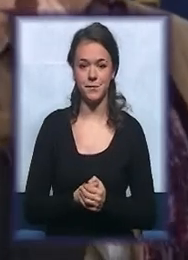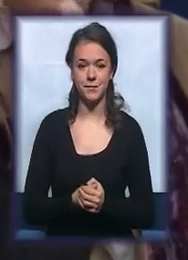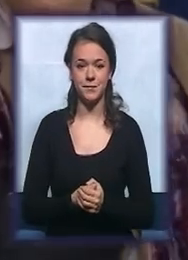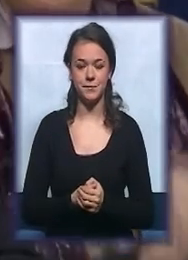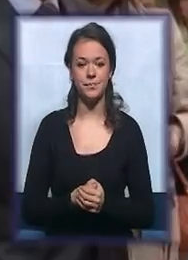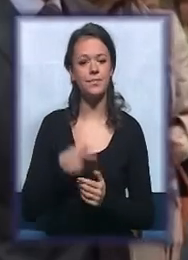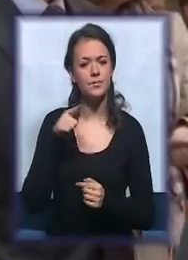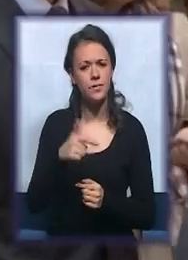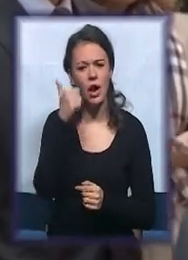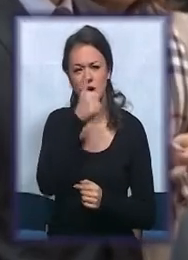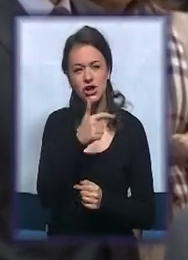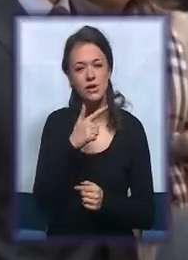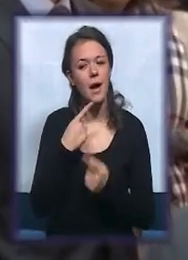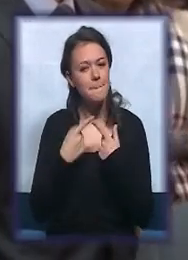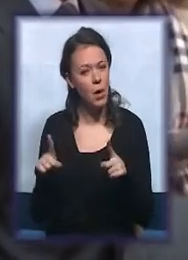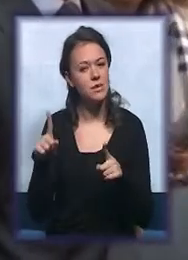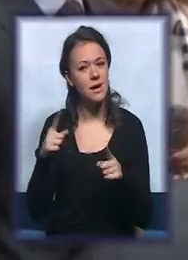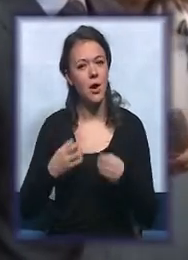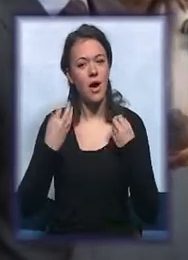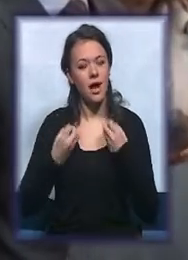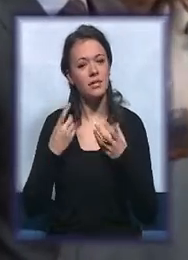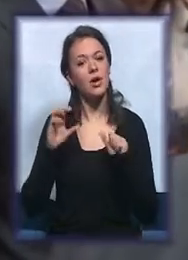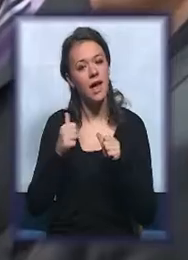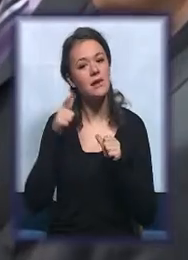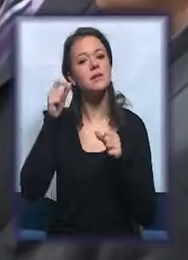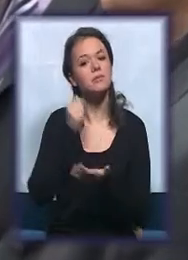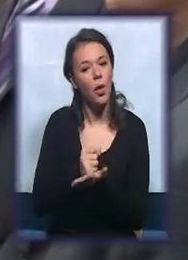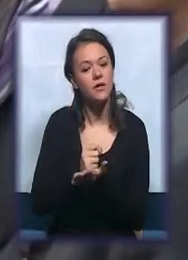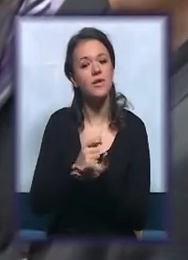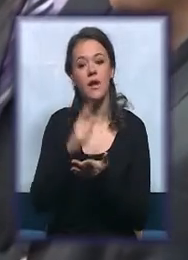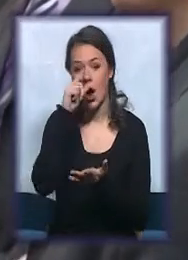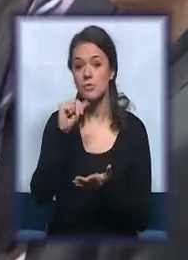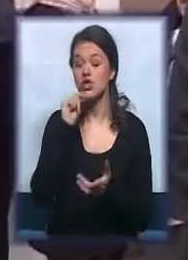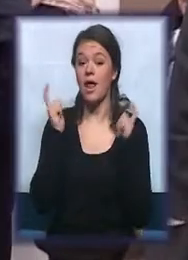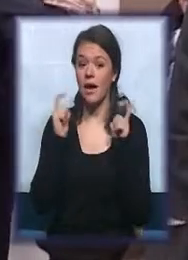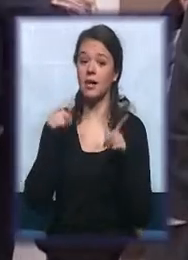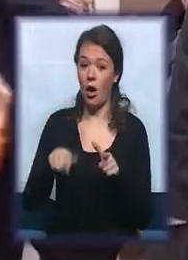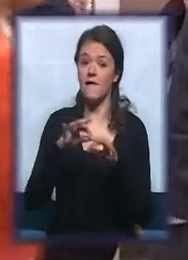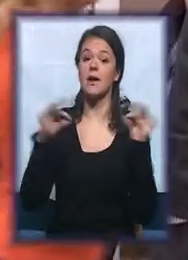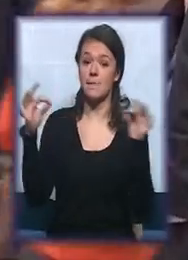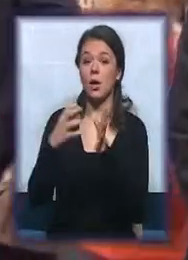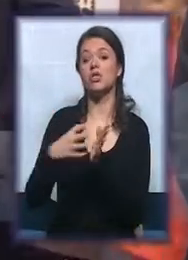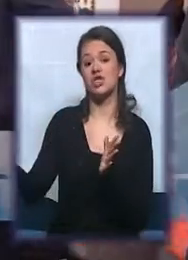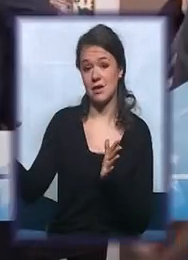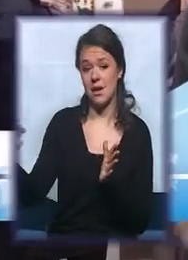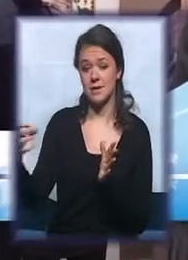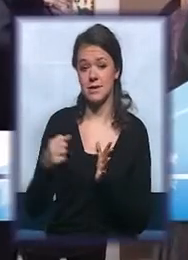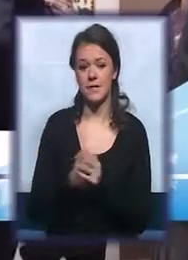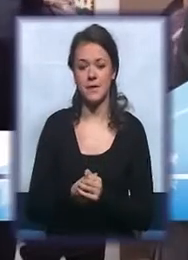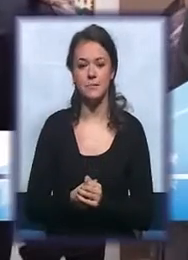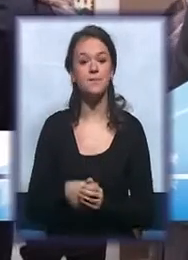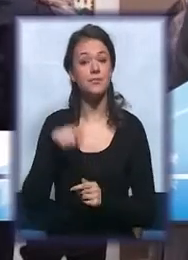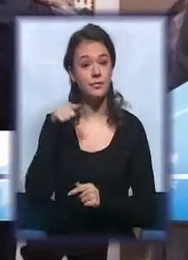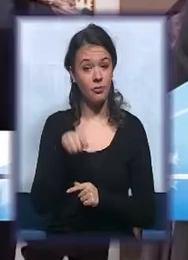Ono što posobno radoje sve zainteresovane jeste potvrda opštine i grada da će se ovaj projekat nastaviti. Ovaj projekat je karakterističan po